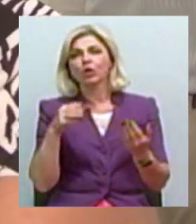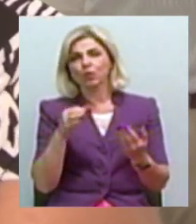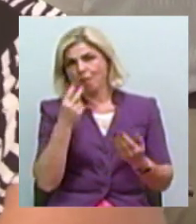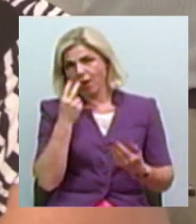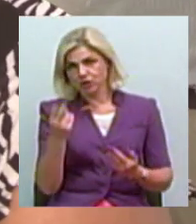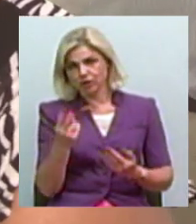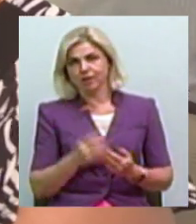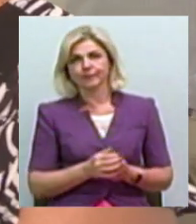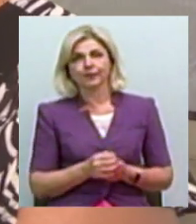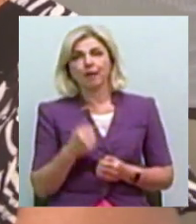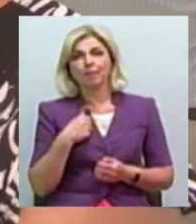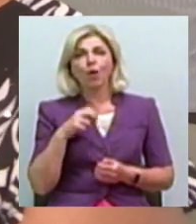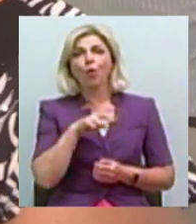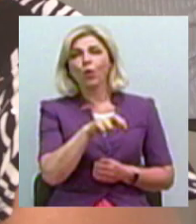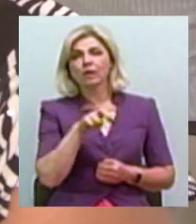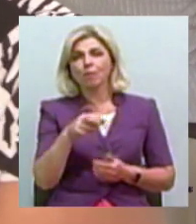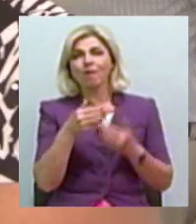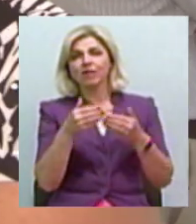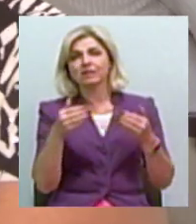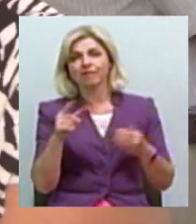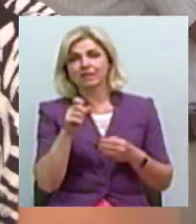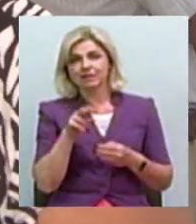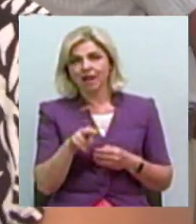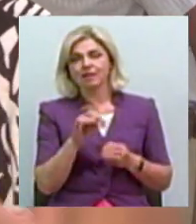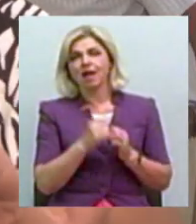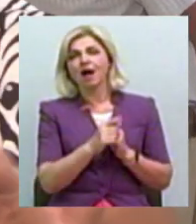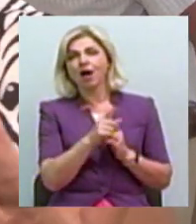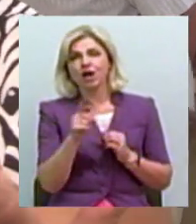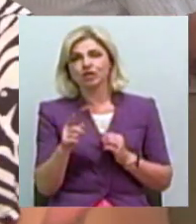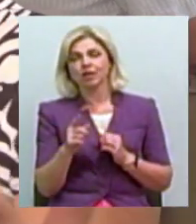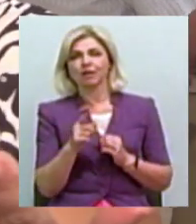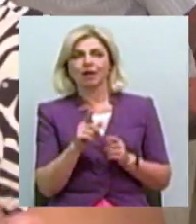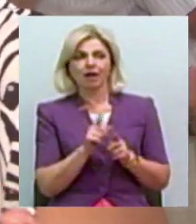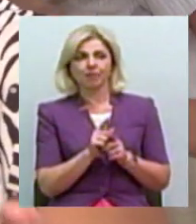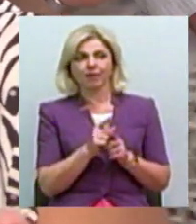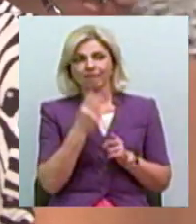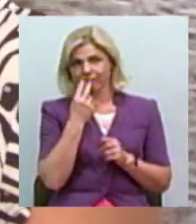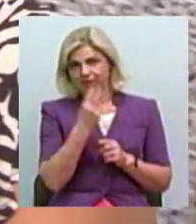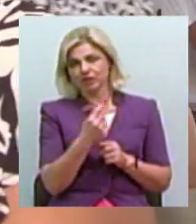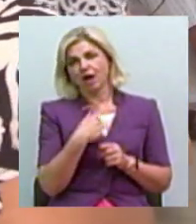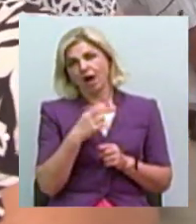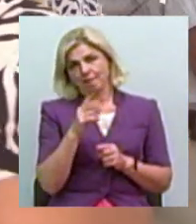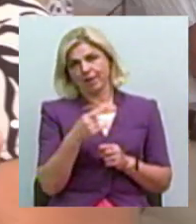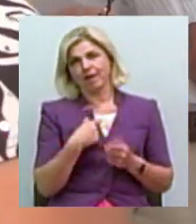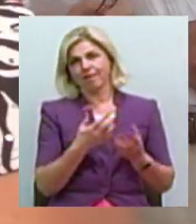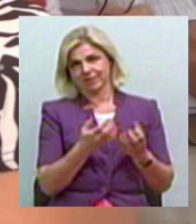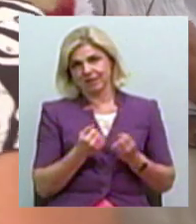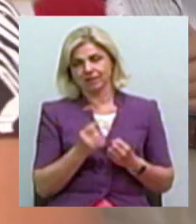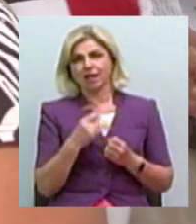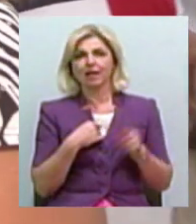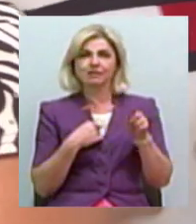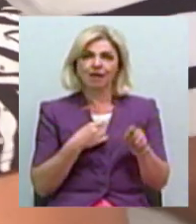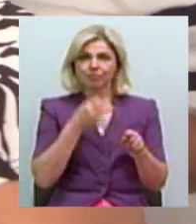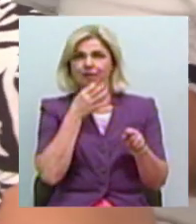От ми ходимо в виставковій залі і кожна, знаєте, намічаєш собі картину, оцю картину я взяла. А я от хожу і ця